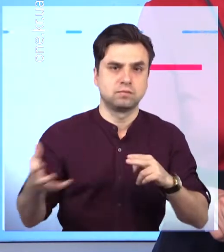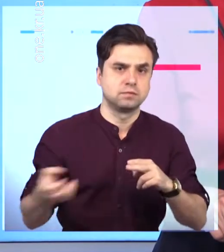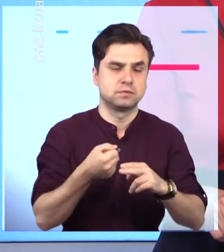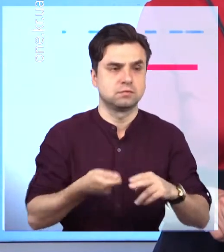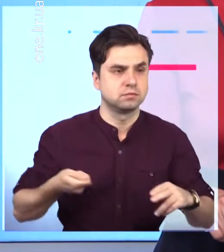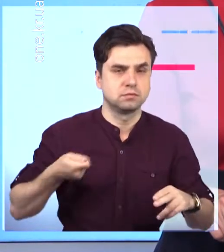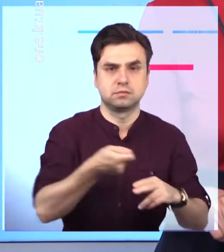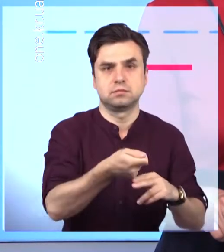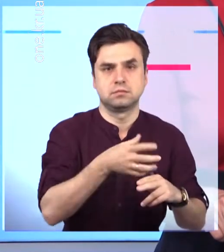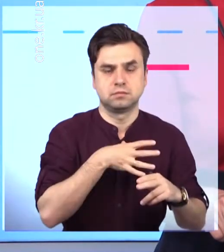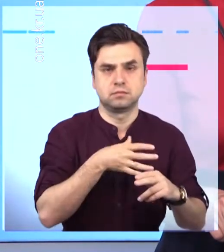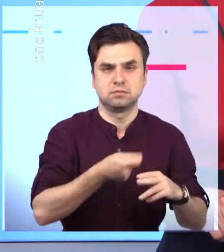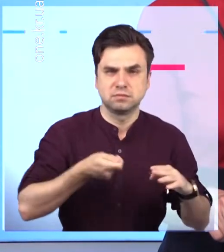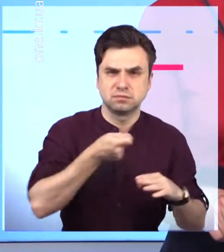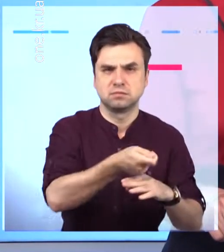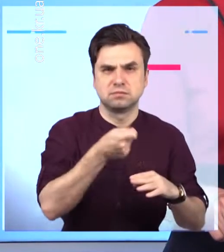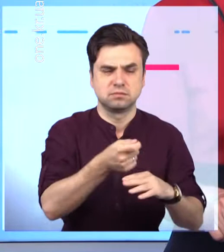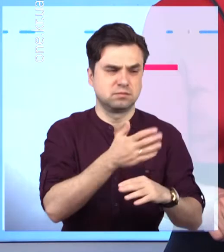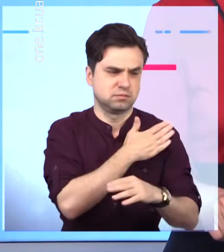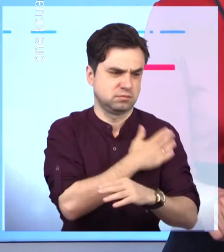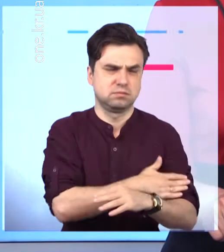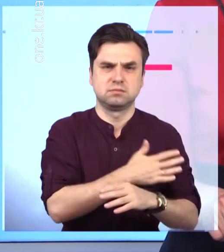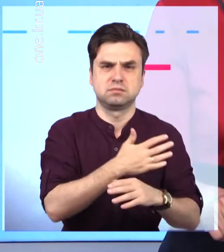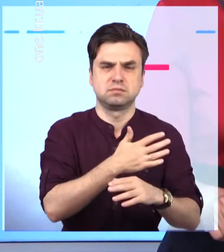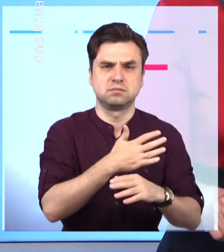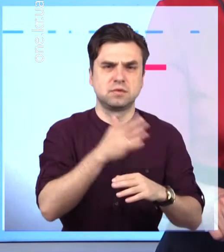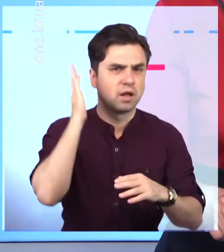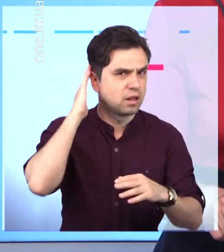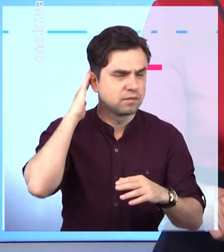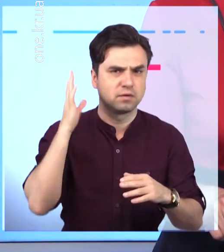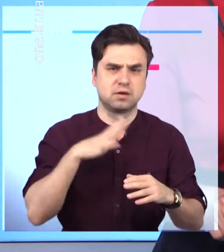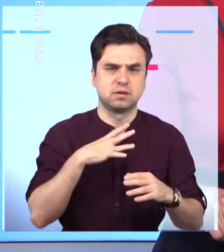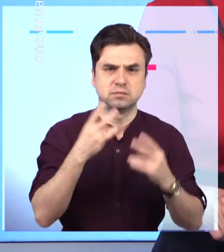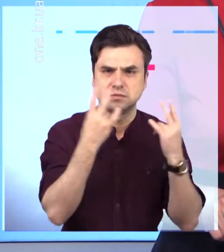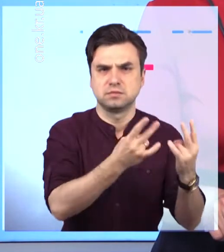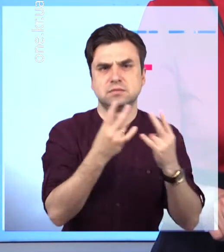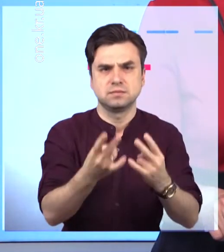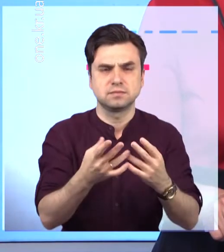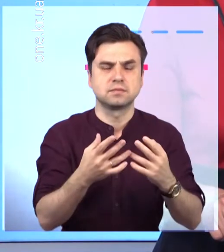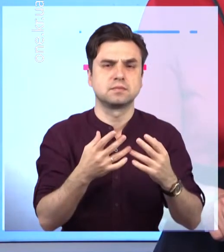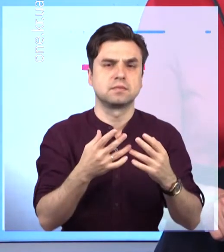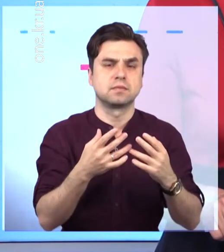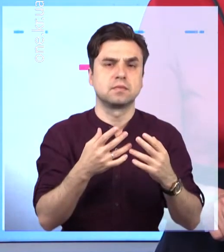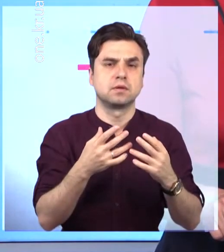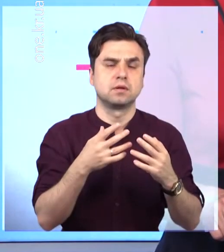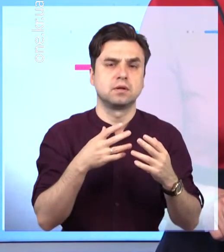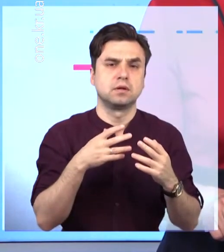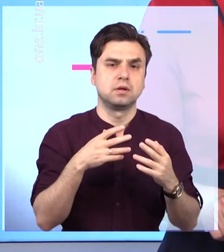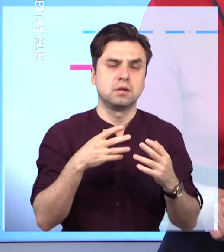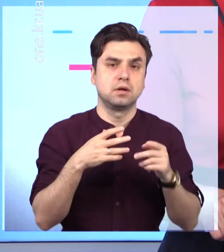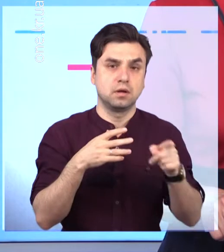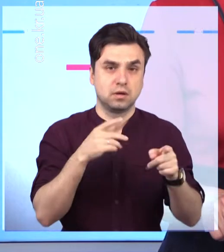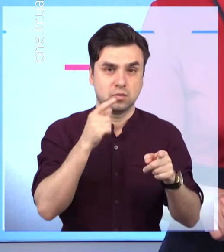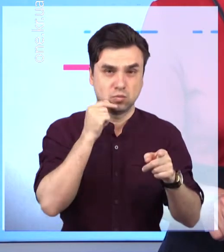ножа. В результаті потерпілий отримав декілька поранень у плече та у потиличну частину голови. З міста події